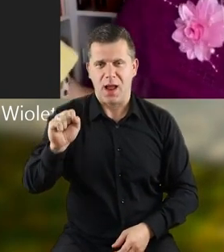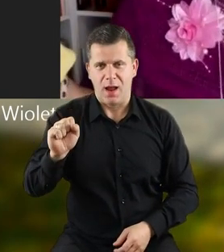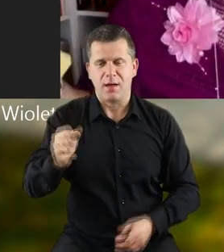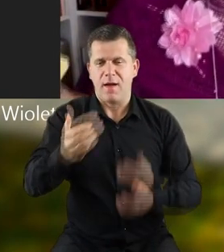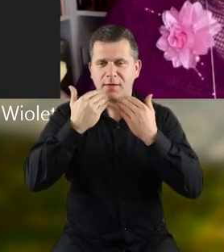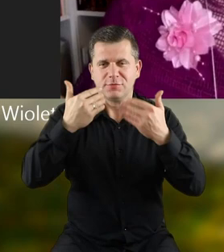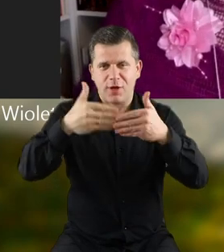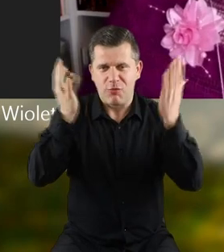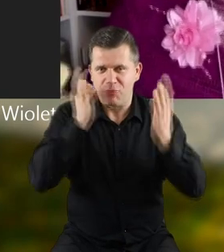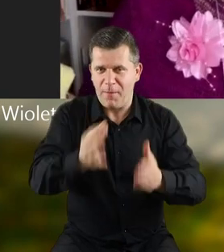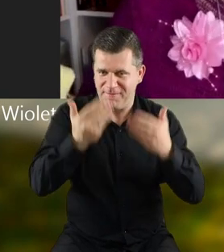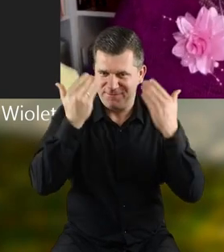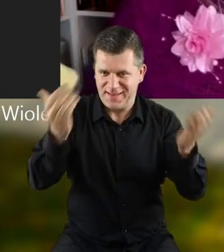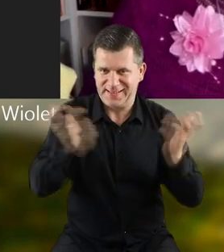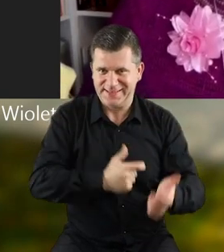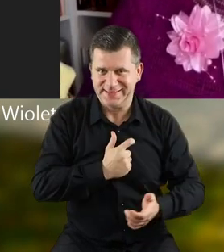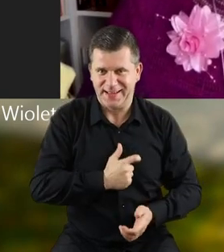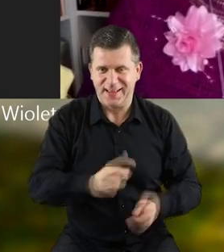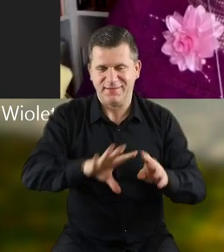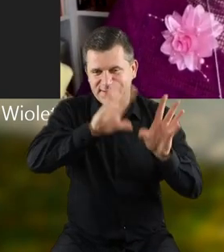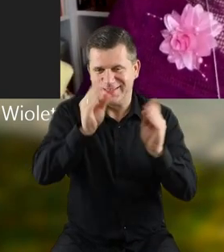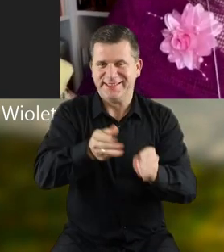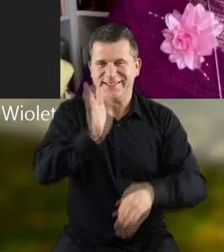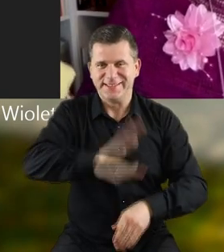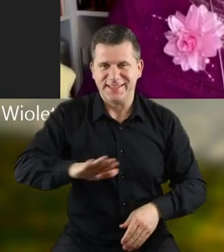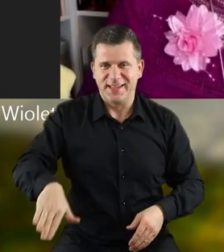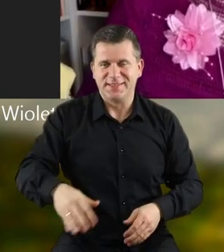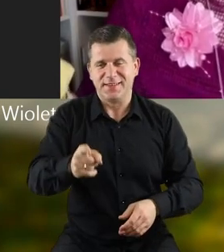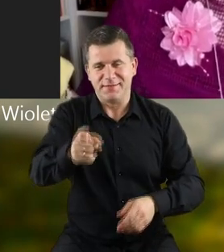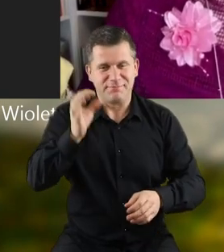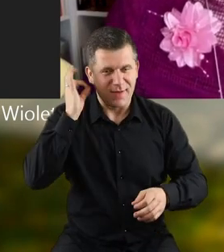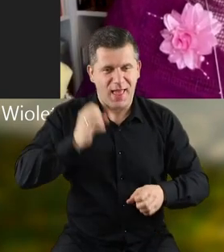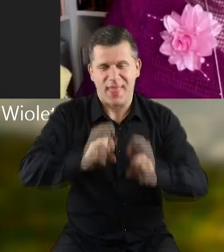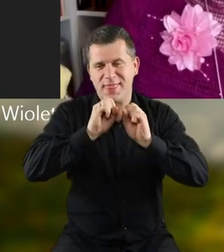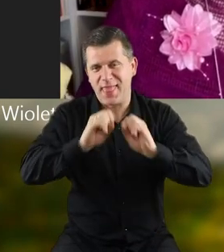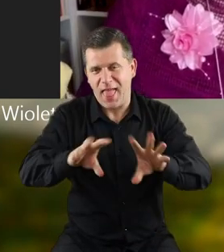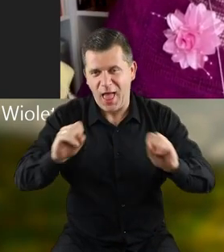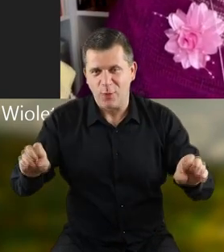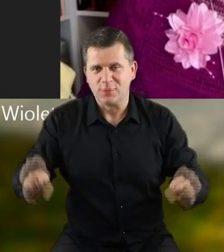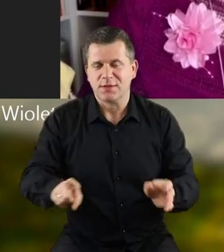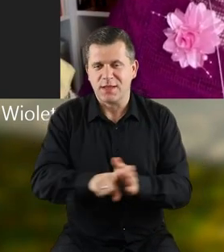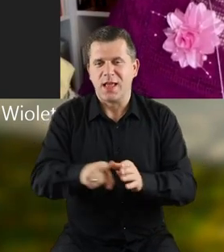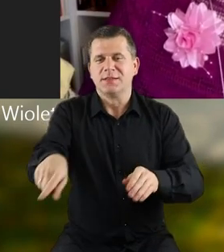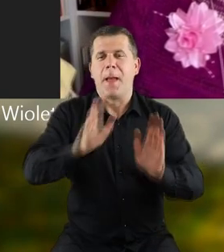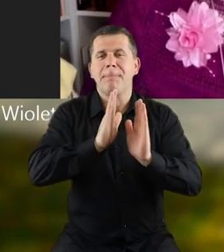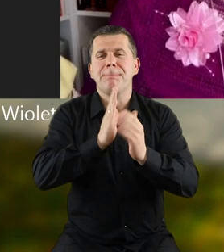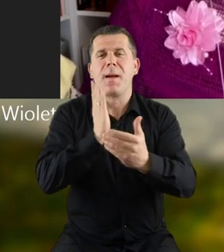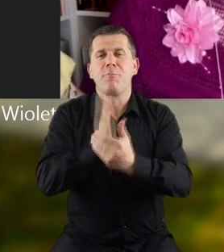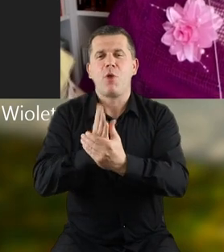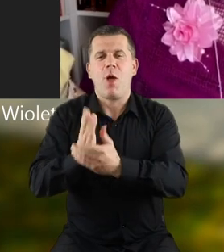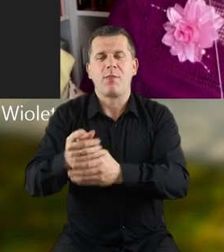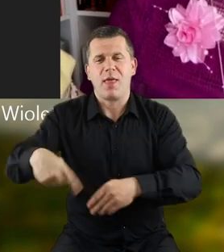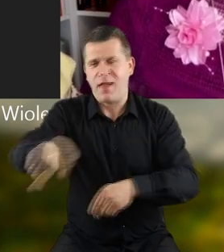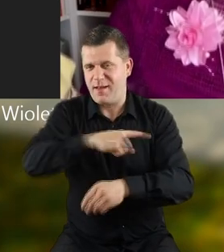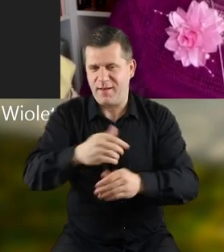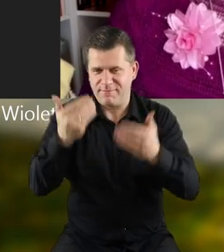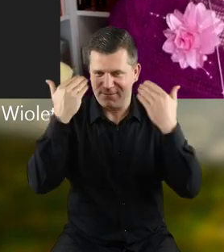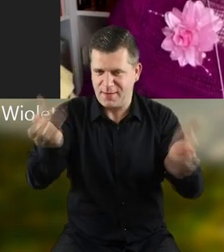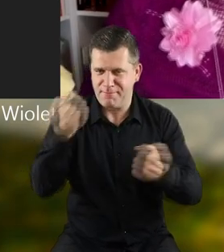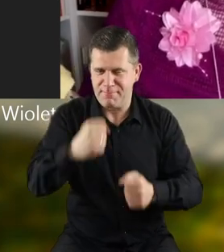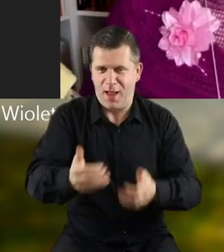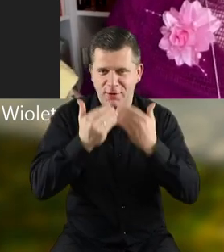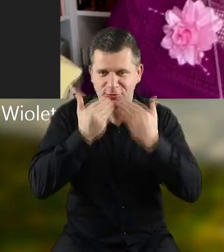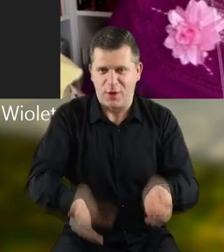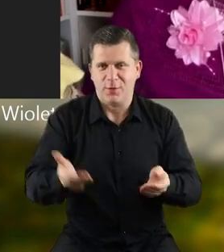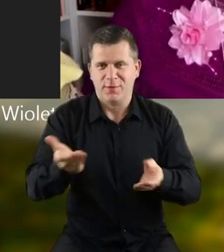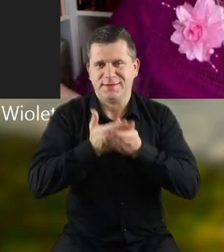Dzień dobry, witam serdecznie, witam wszystkie dzieci, witam panie, nauczycielki, witam Bibliotekę Wojewódzką w Kielcach